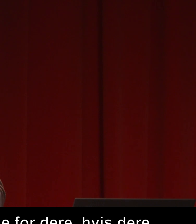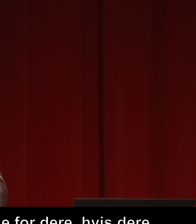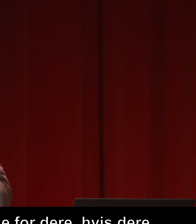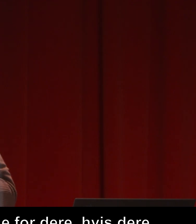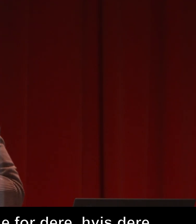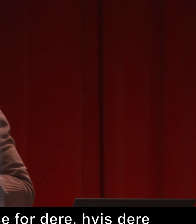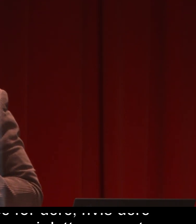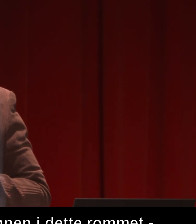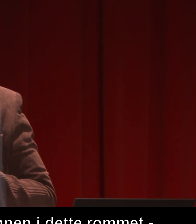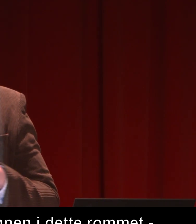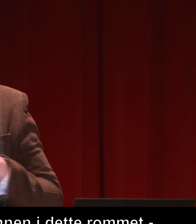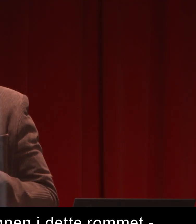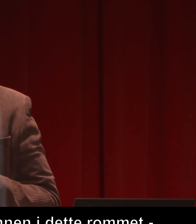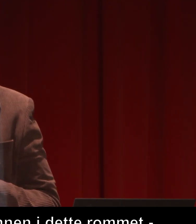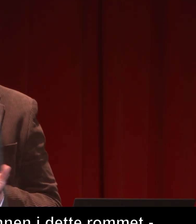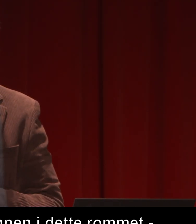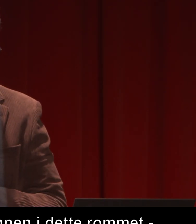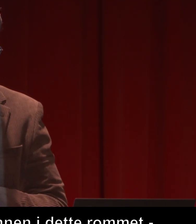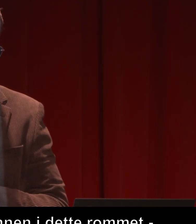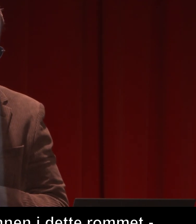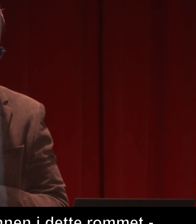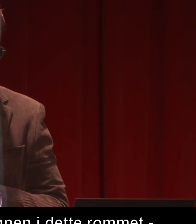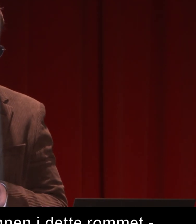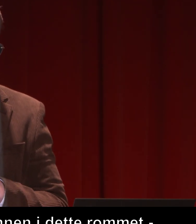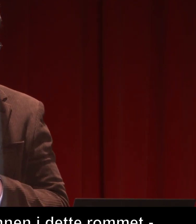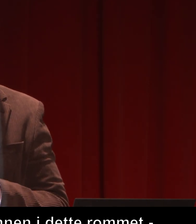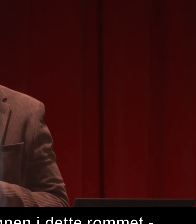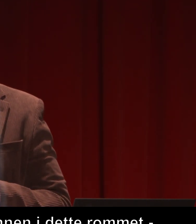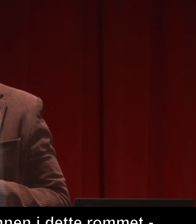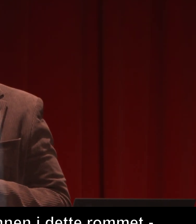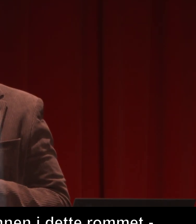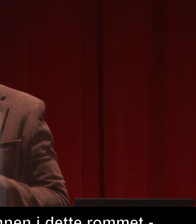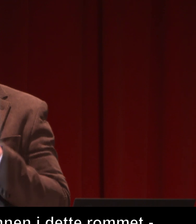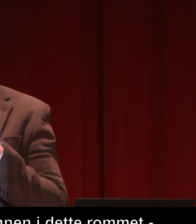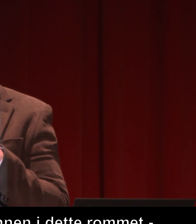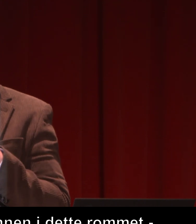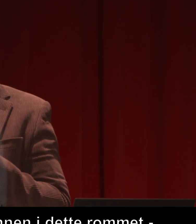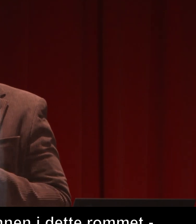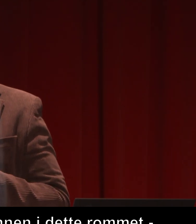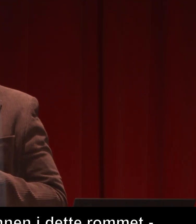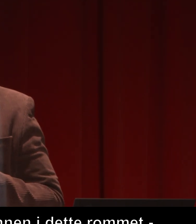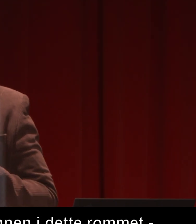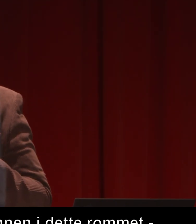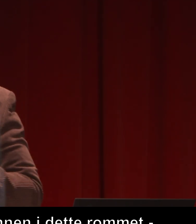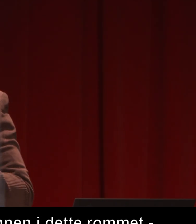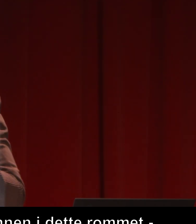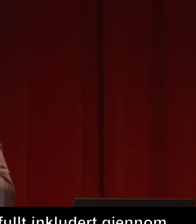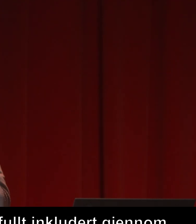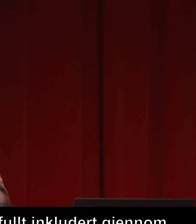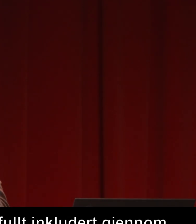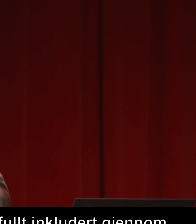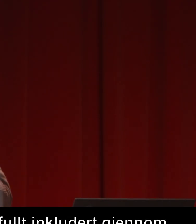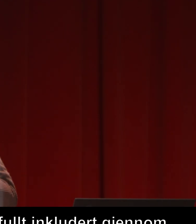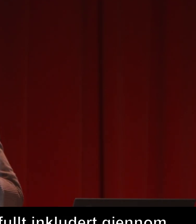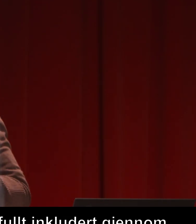Og du klarer ikke å bli fullt inkludert gjennom bruk av tolk. Så for de døvestudentene, når de ble